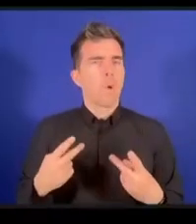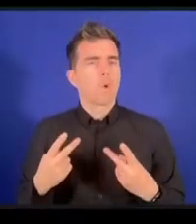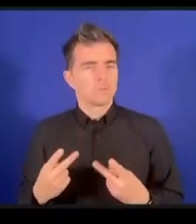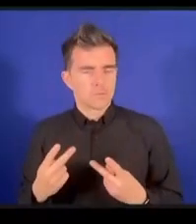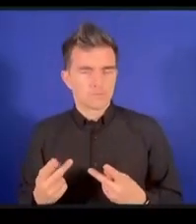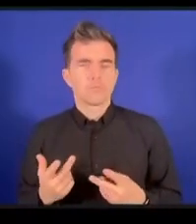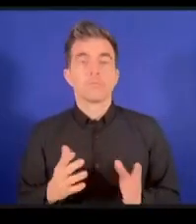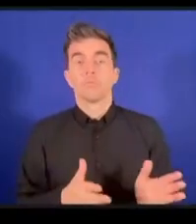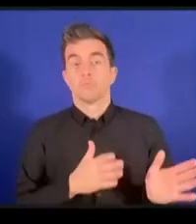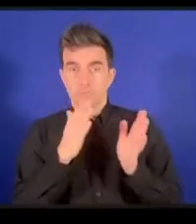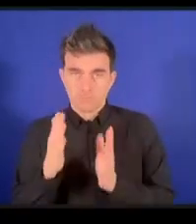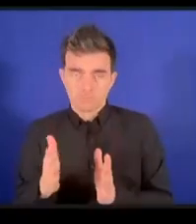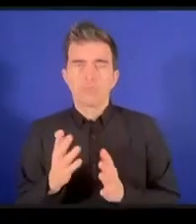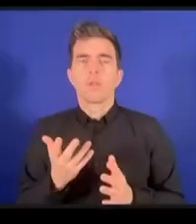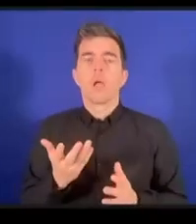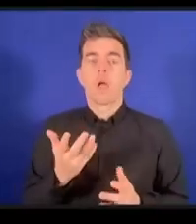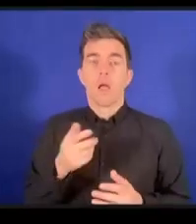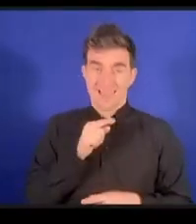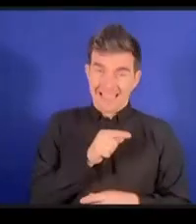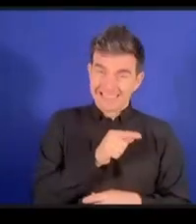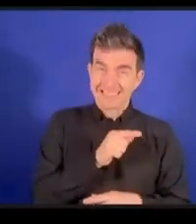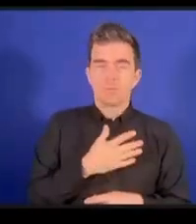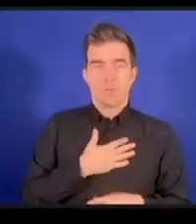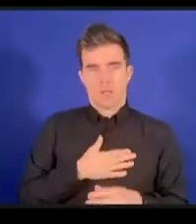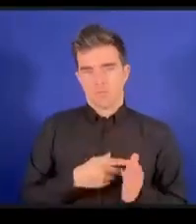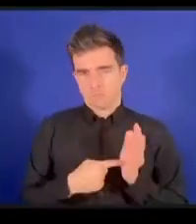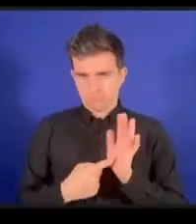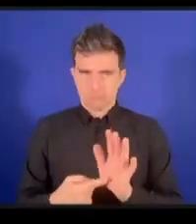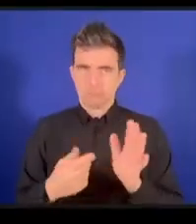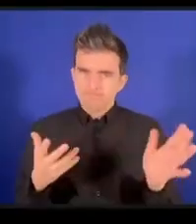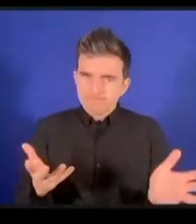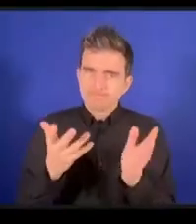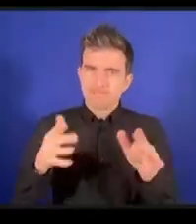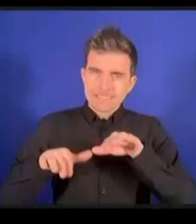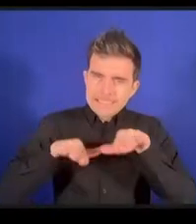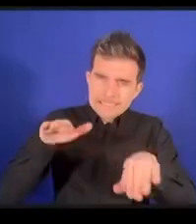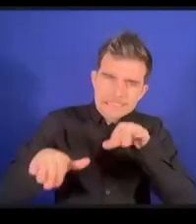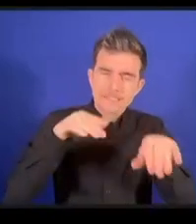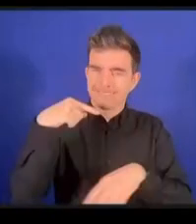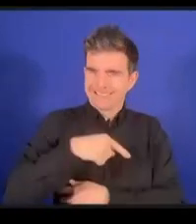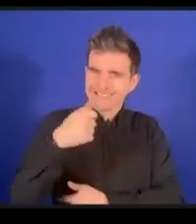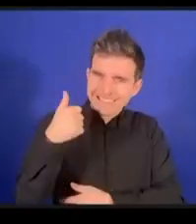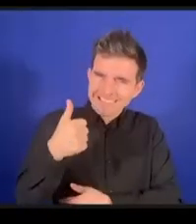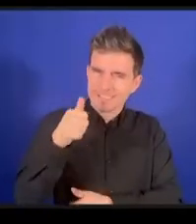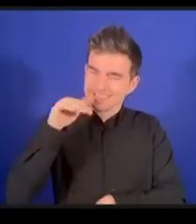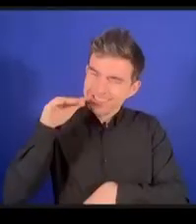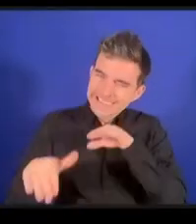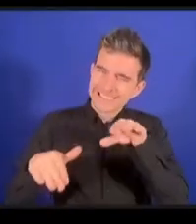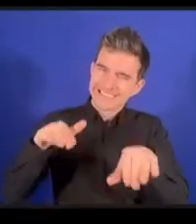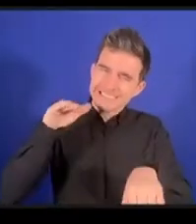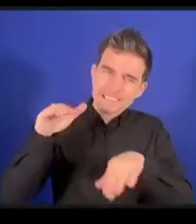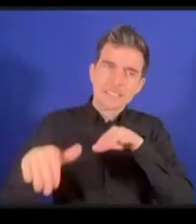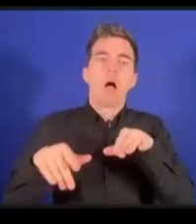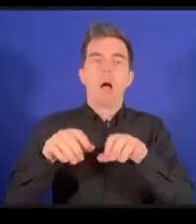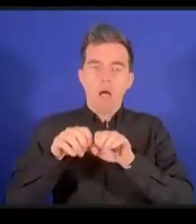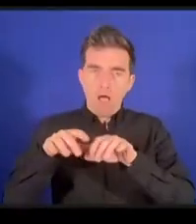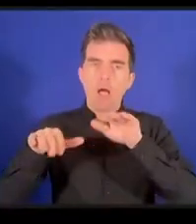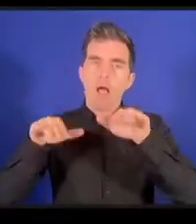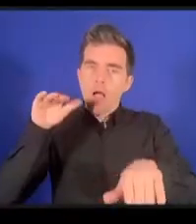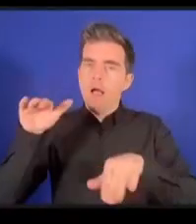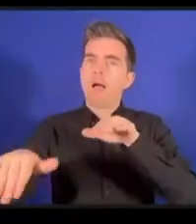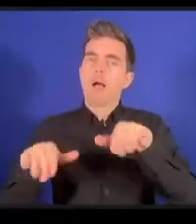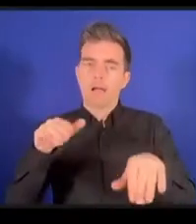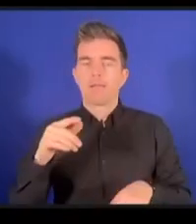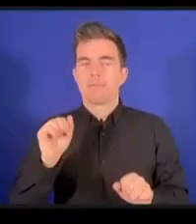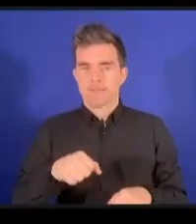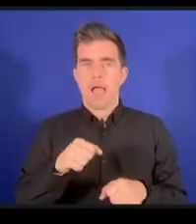で促進されるような価値というのはそれはやはり標準それから規範に準拠するということがその中に必